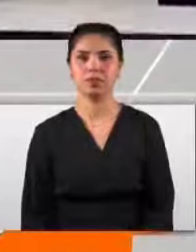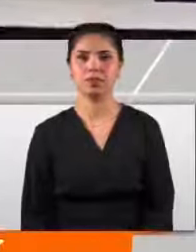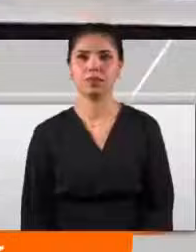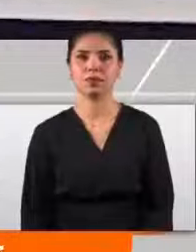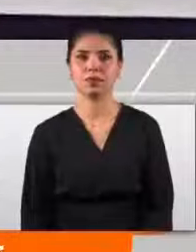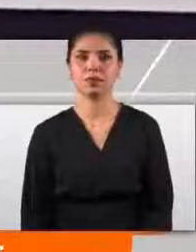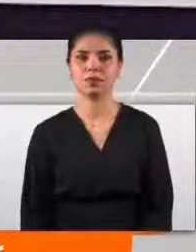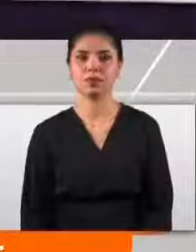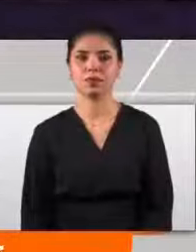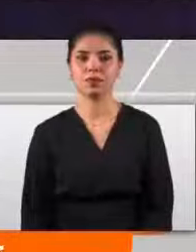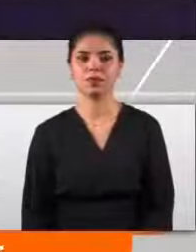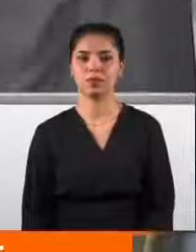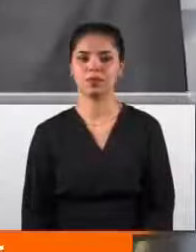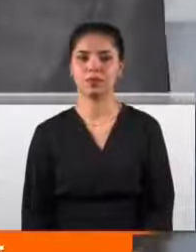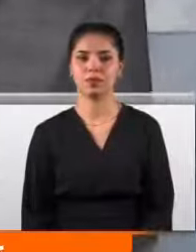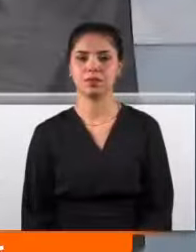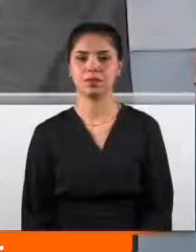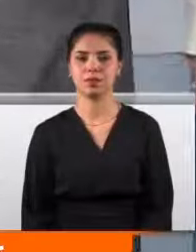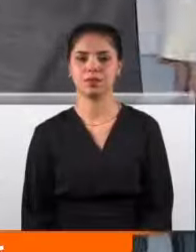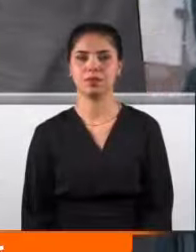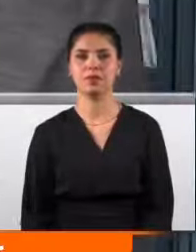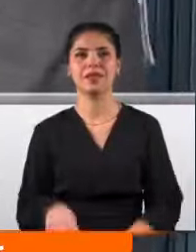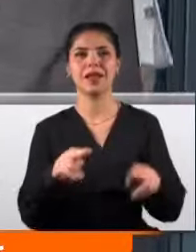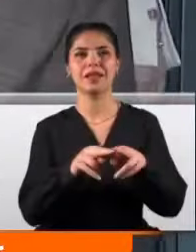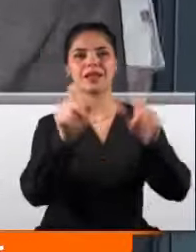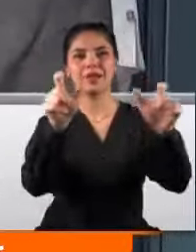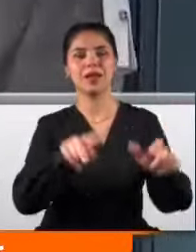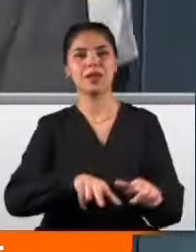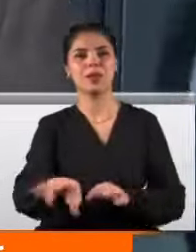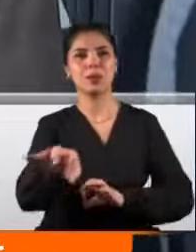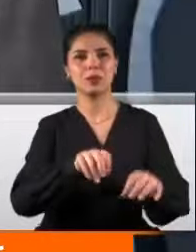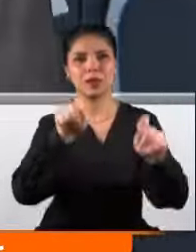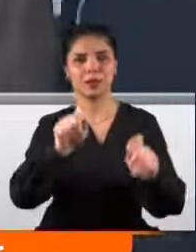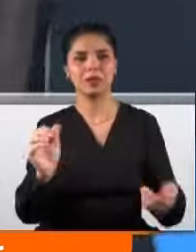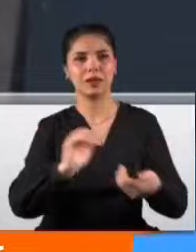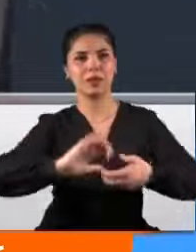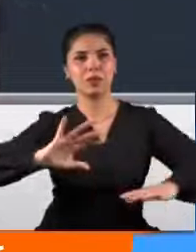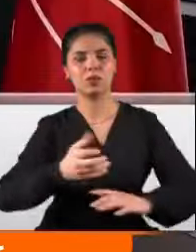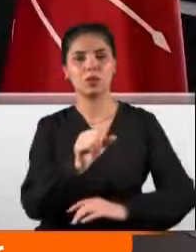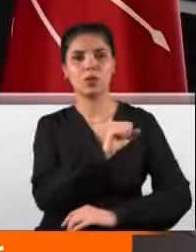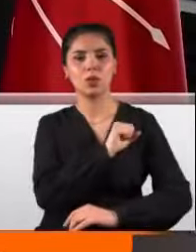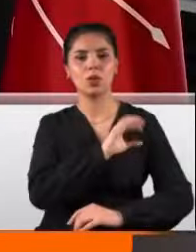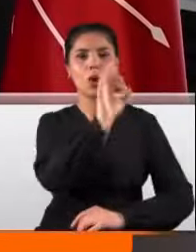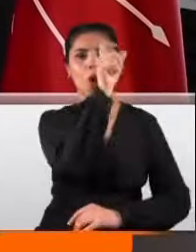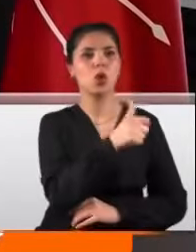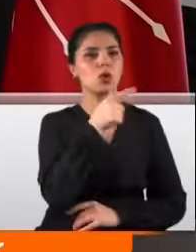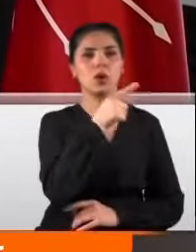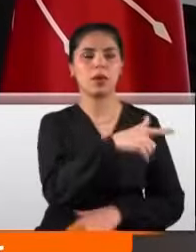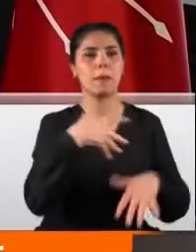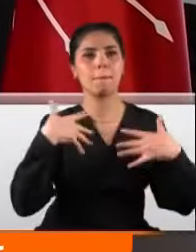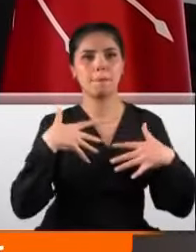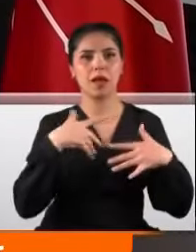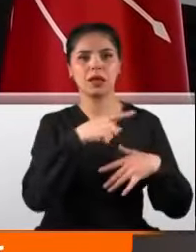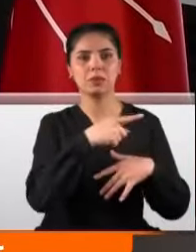yaratacağı sonuçlar elbette ki olur. Kandil'in rotasını çizdiği ittifakın bozulmasından korkan Özel ise panikle